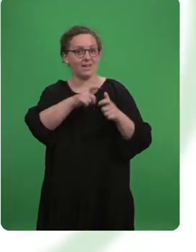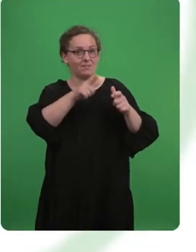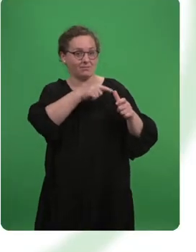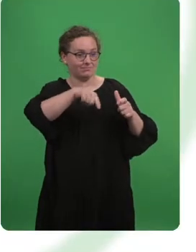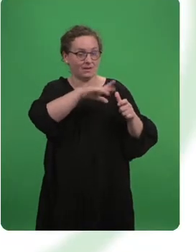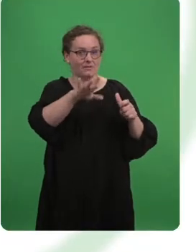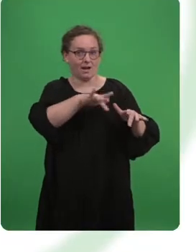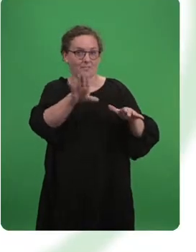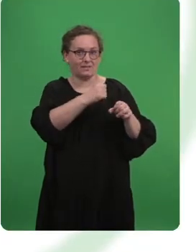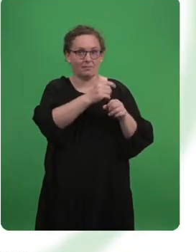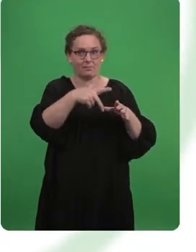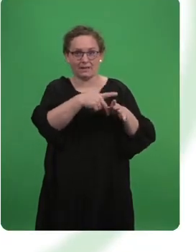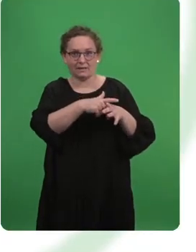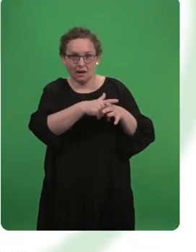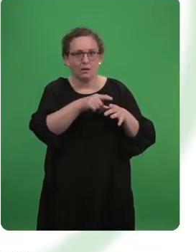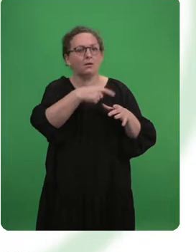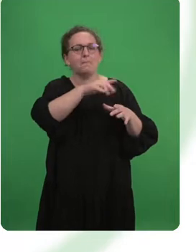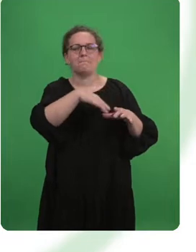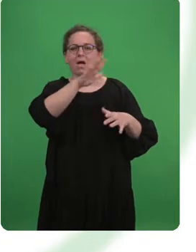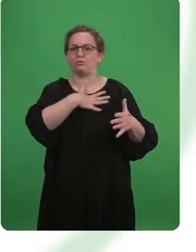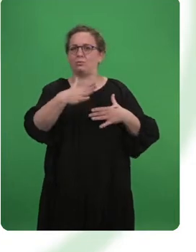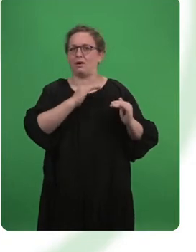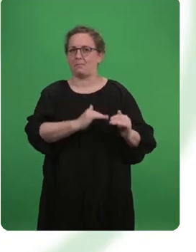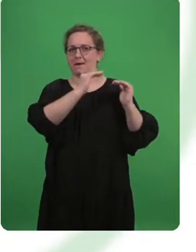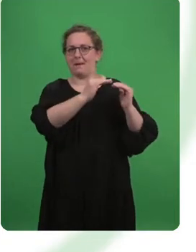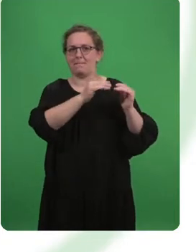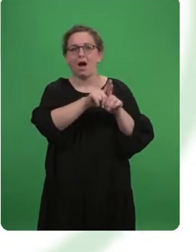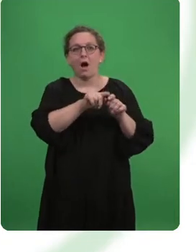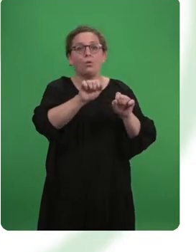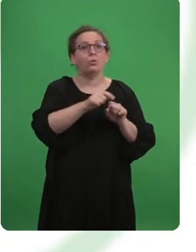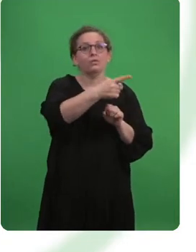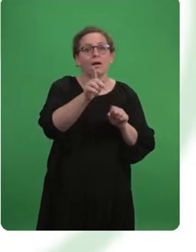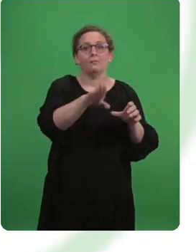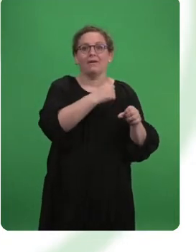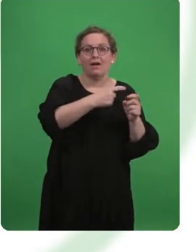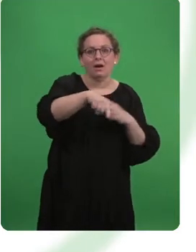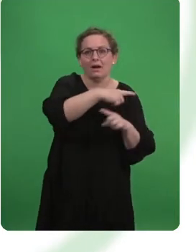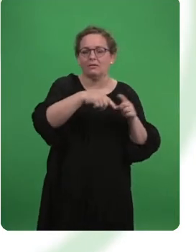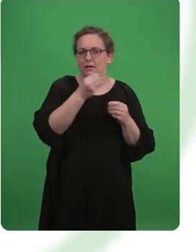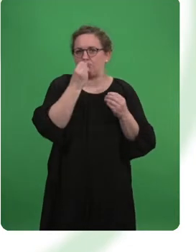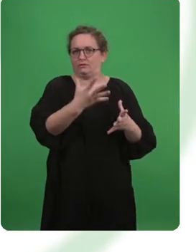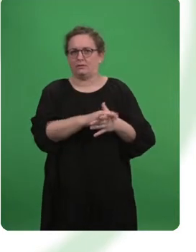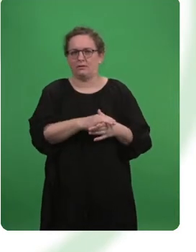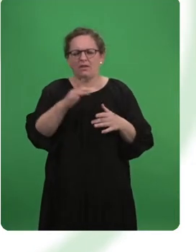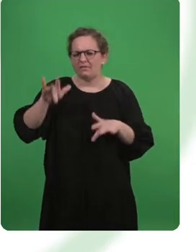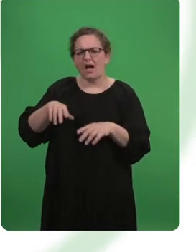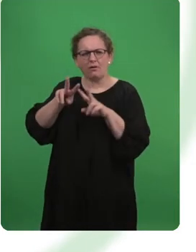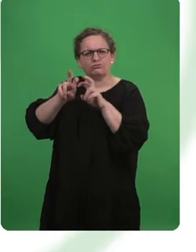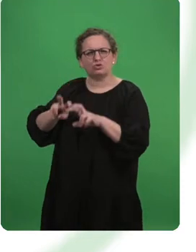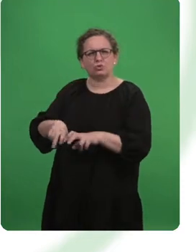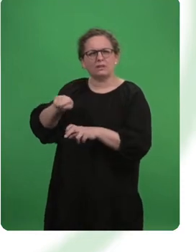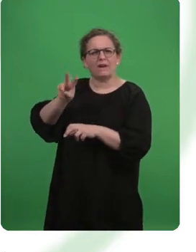Unternehmen, die Mitarbeiterinnen mit Behinderung beschäftigen, haben einen besonders hohen Sympathiewert bei Kundinnen, aber auch bei